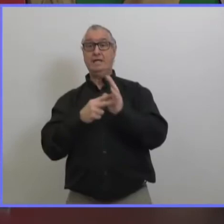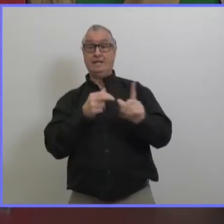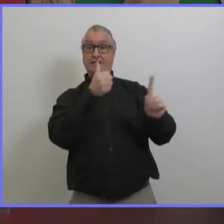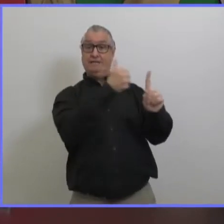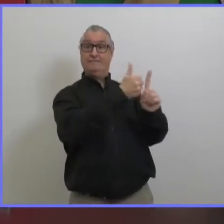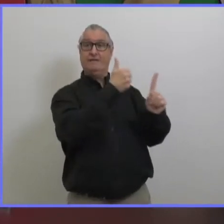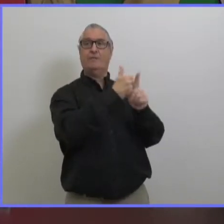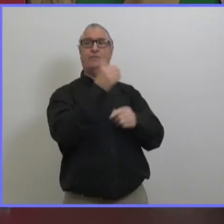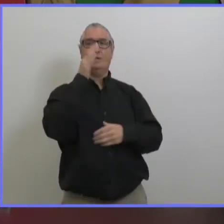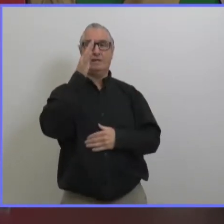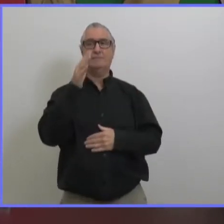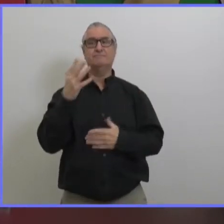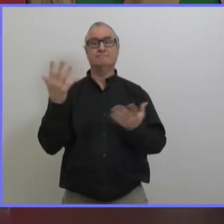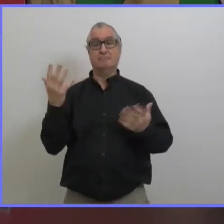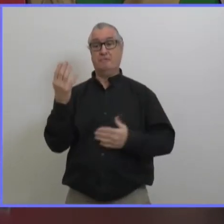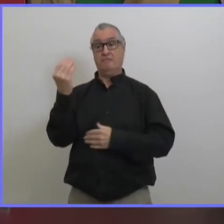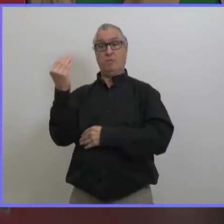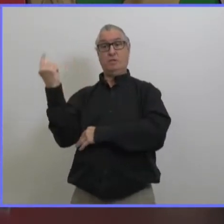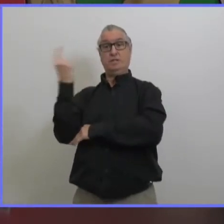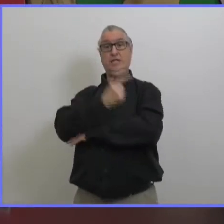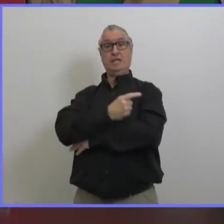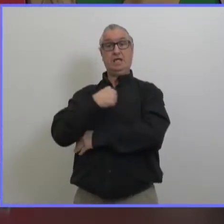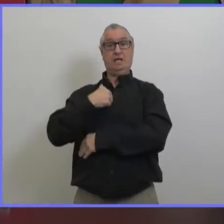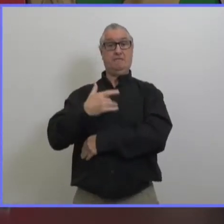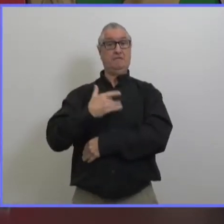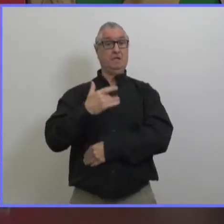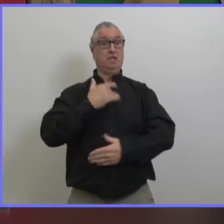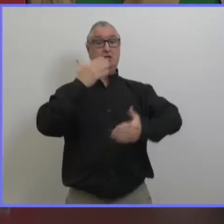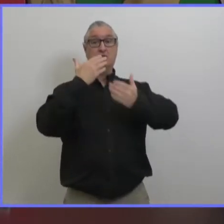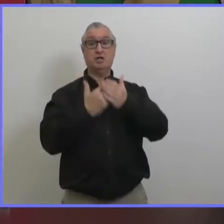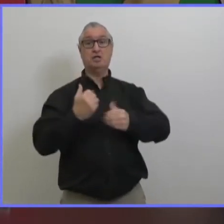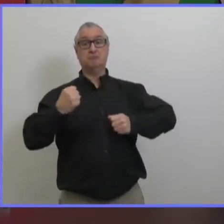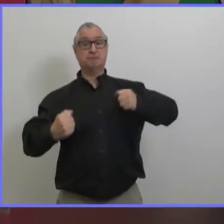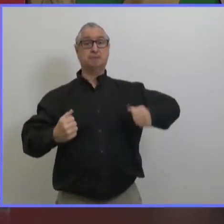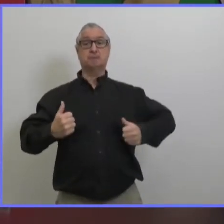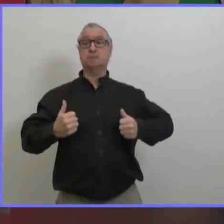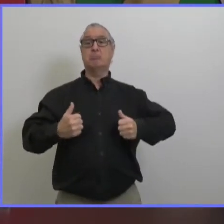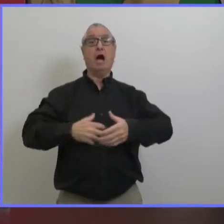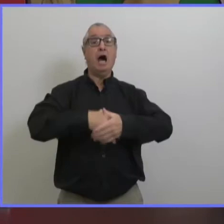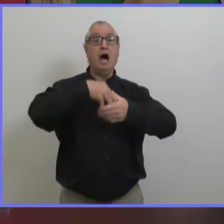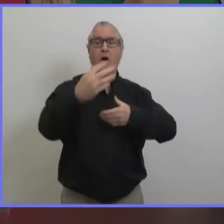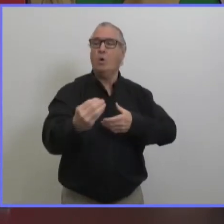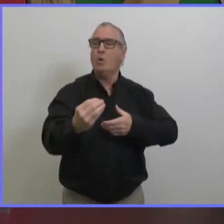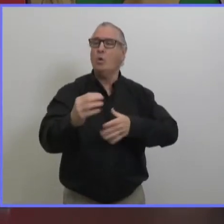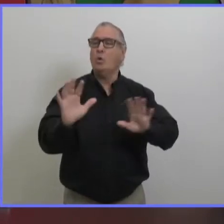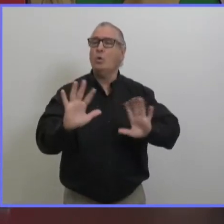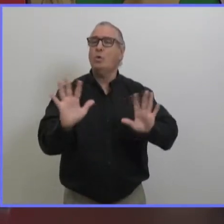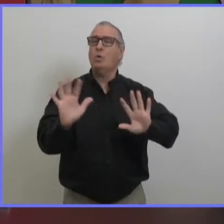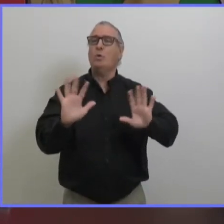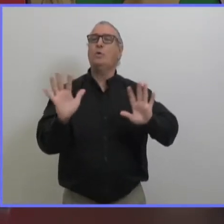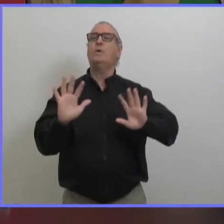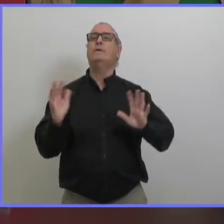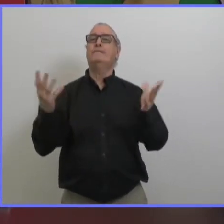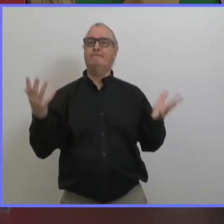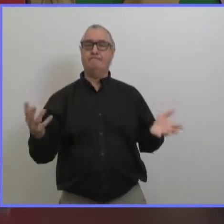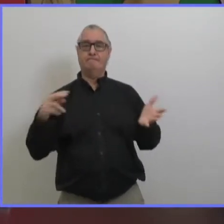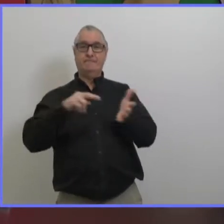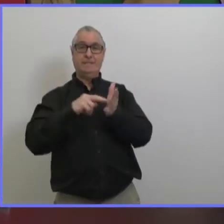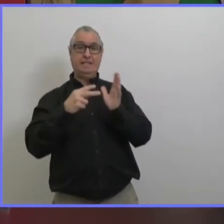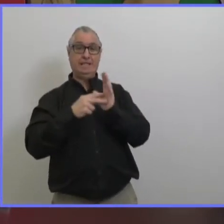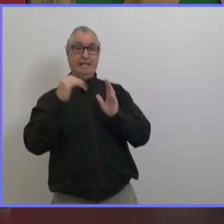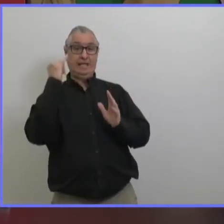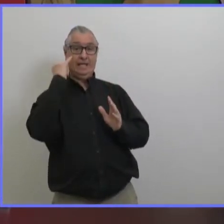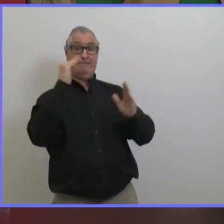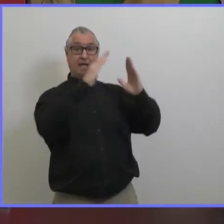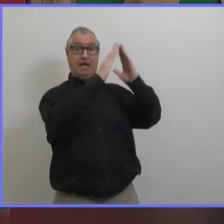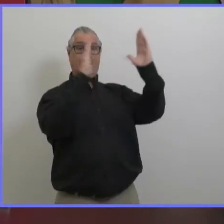'isole à la maison et on est dire qu'ils se sont isolés de manière adéquate donc si une personne s'auto isole à la maison avec d